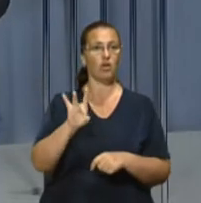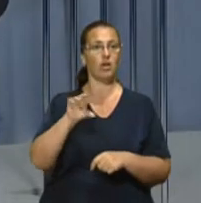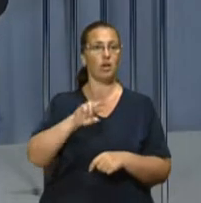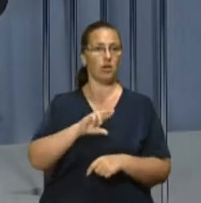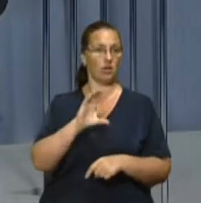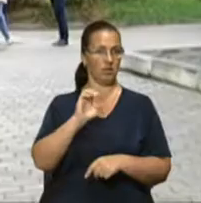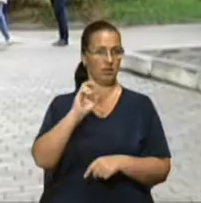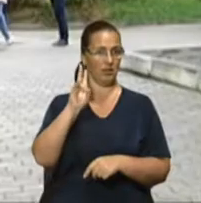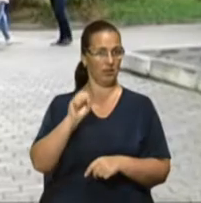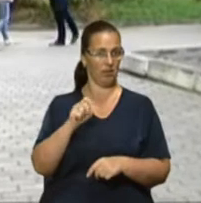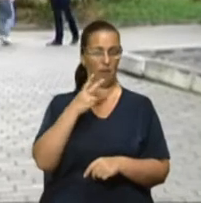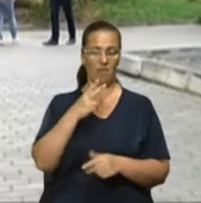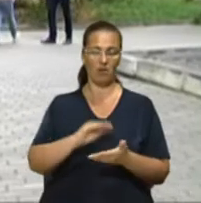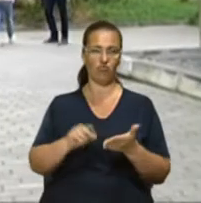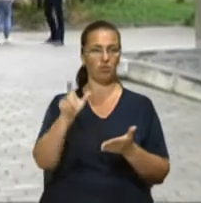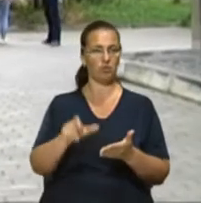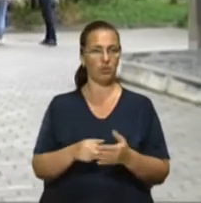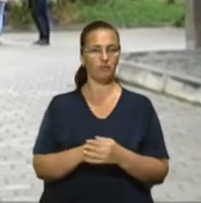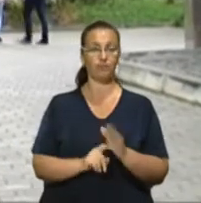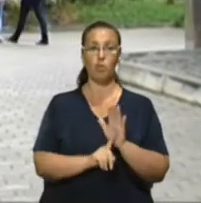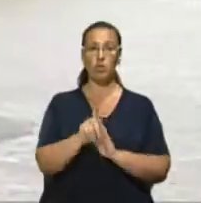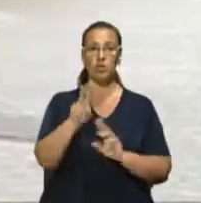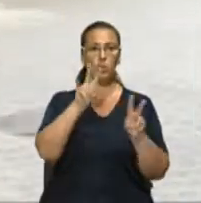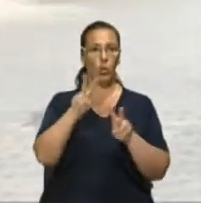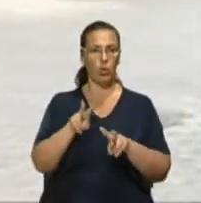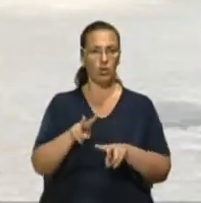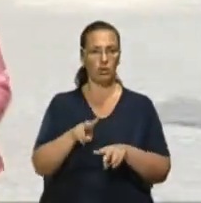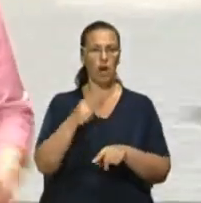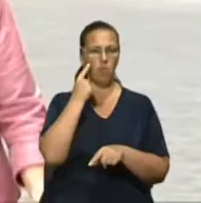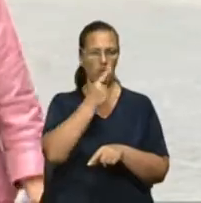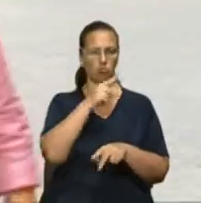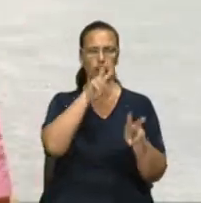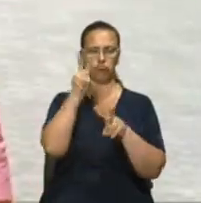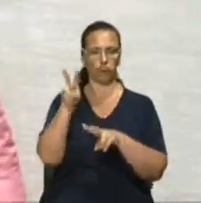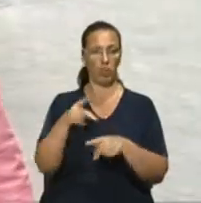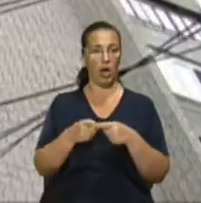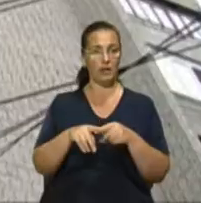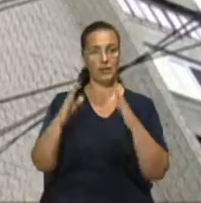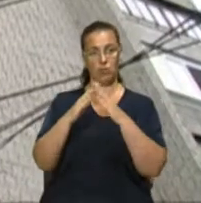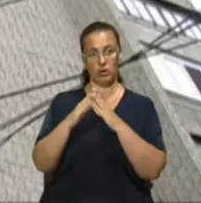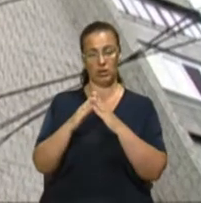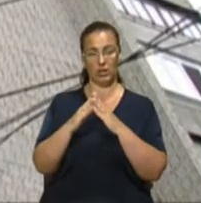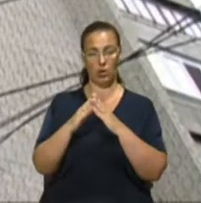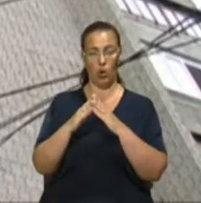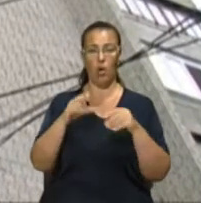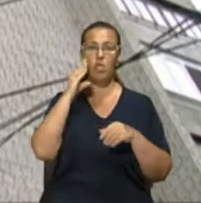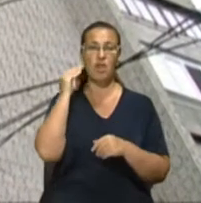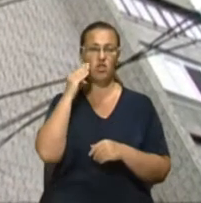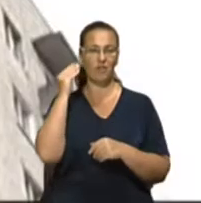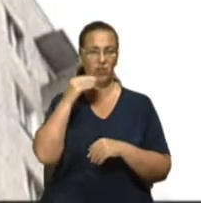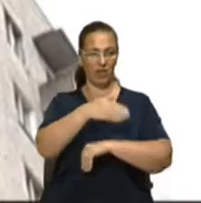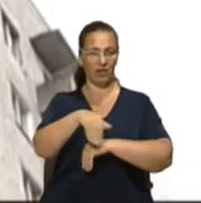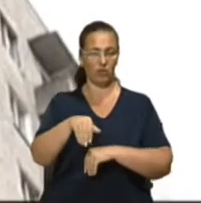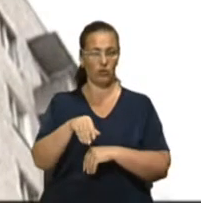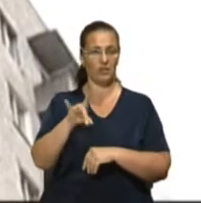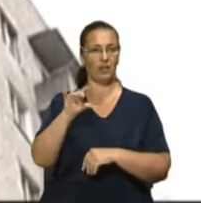кореспонденти. Спершу комісія оглядає будинок візуально, наприклад, як цю будівлю у Рясному на вулиці Шевченка. Шукають,